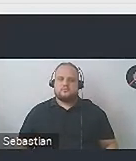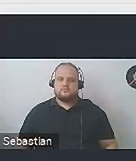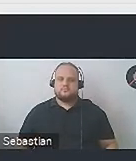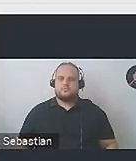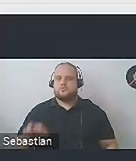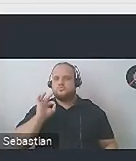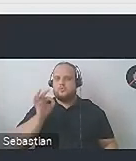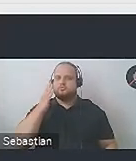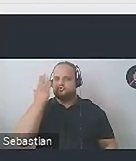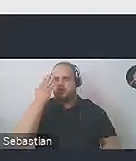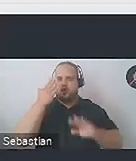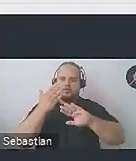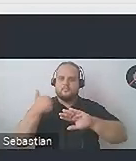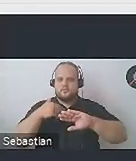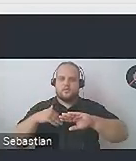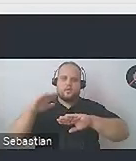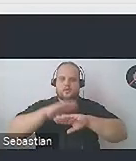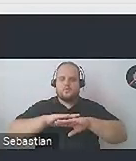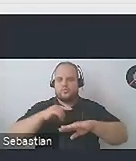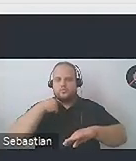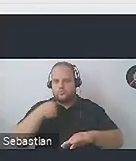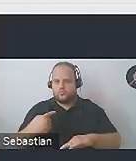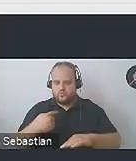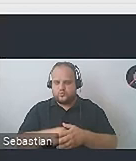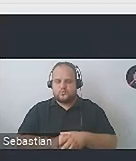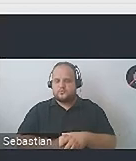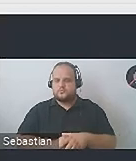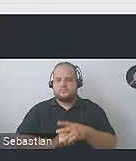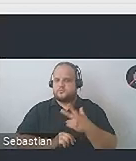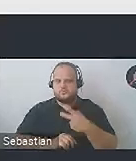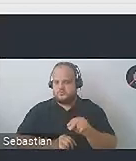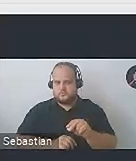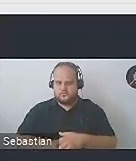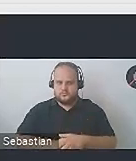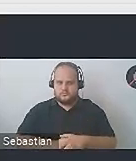pewnie tylko czarne na białym i jest strasznie nudno. Otóż absolutnie nie.